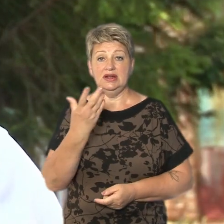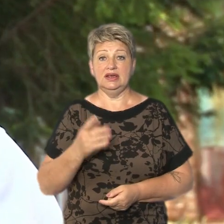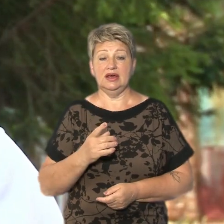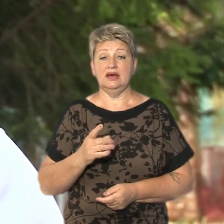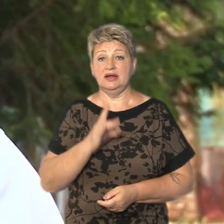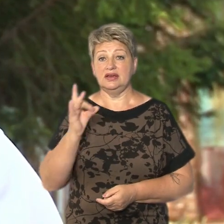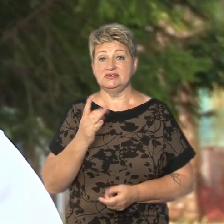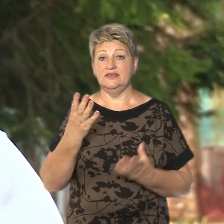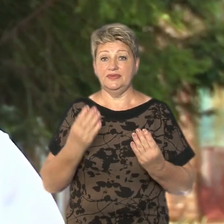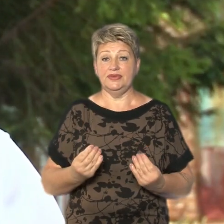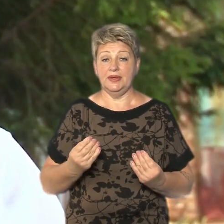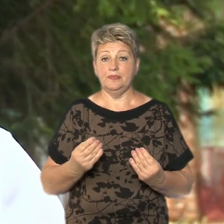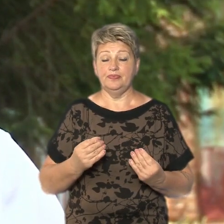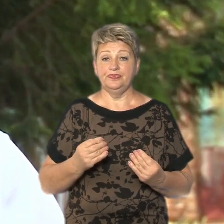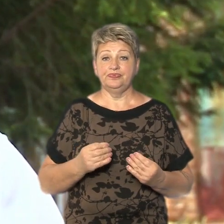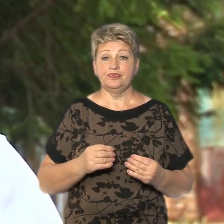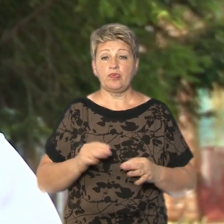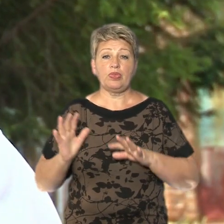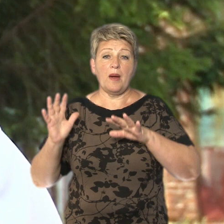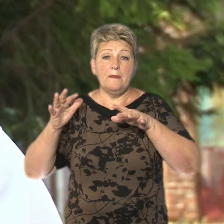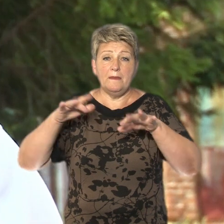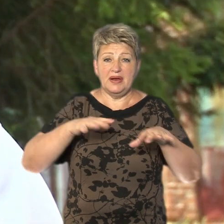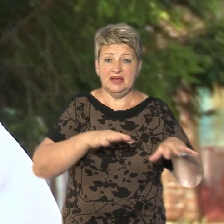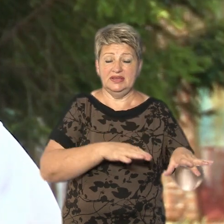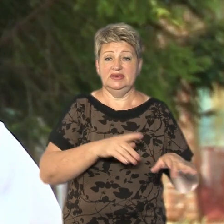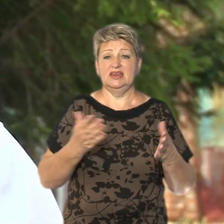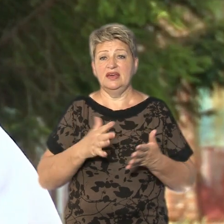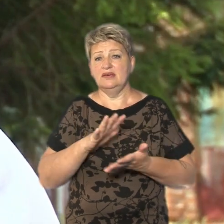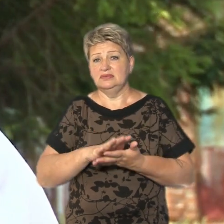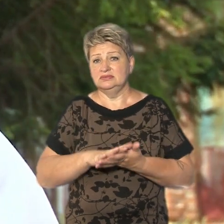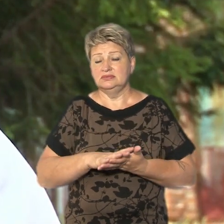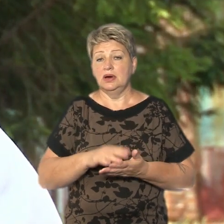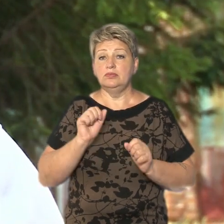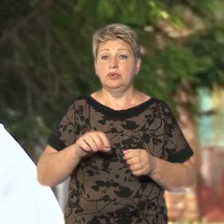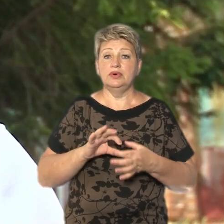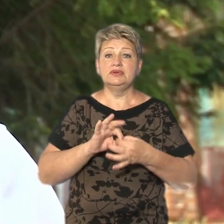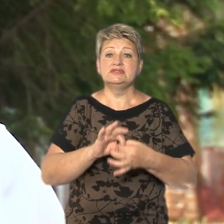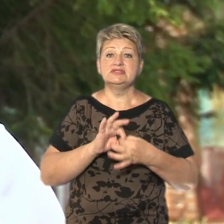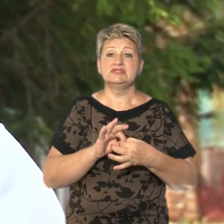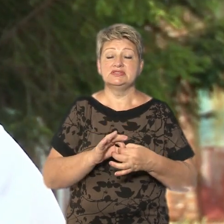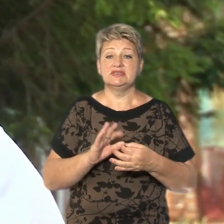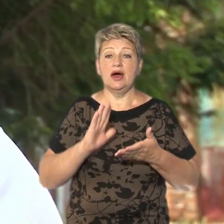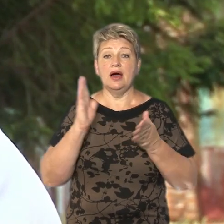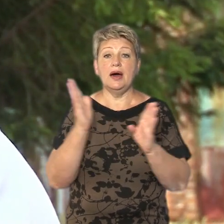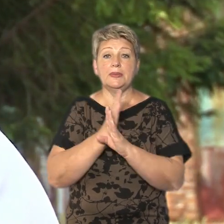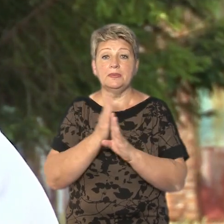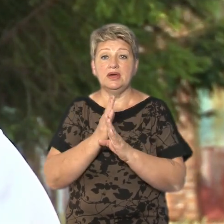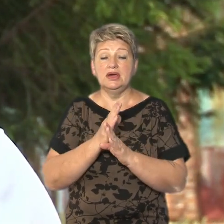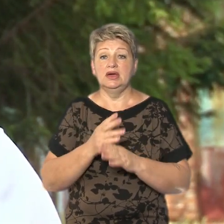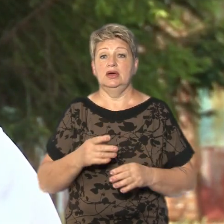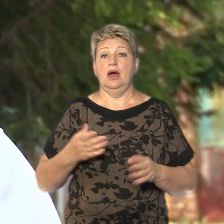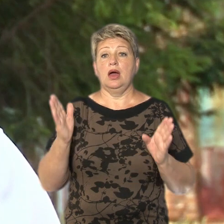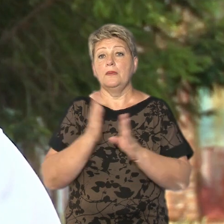забруднюючих речовин буде напряму залежати від стану атмосфери. Тобто від швидкості